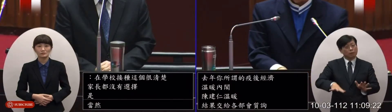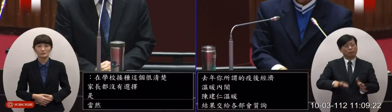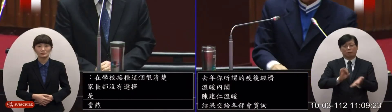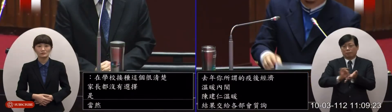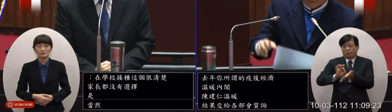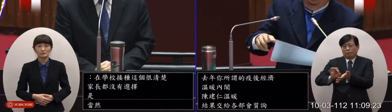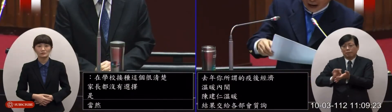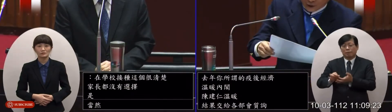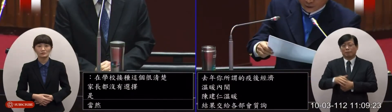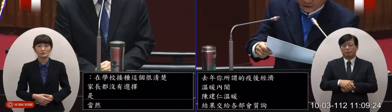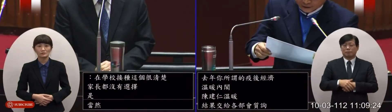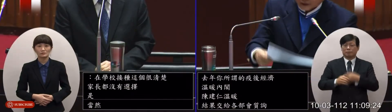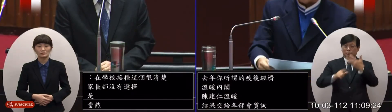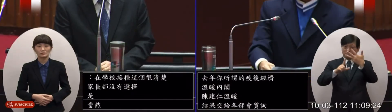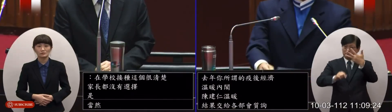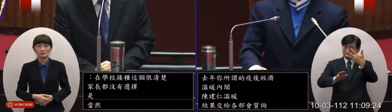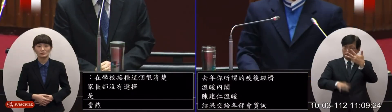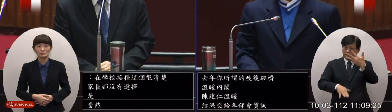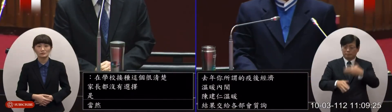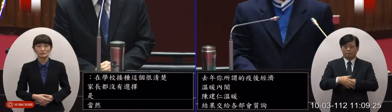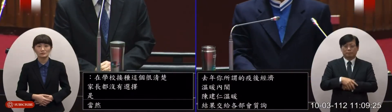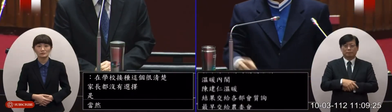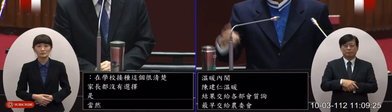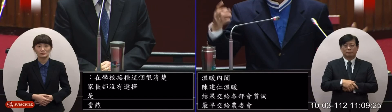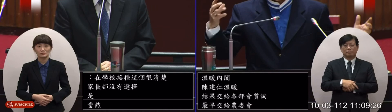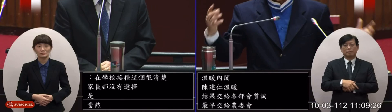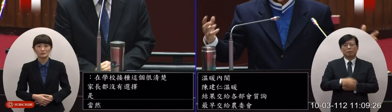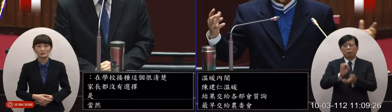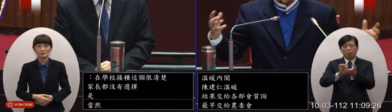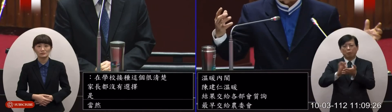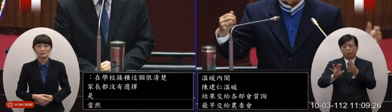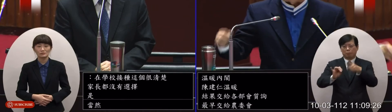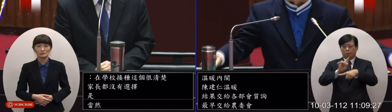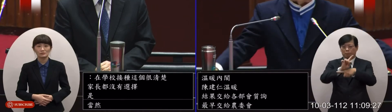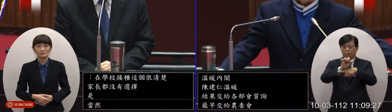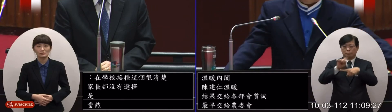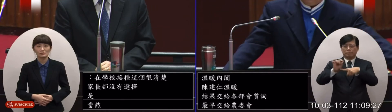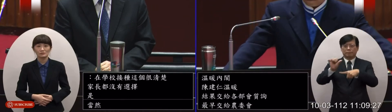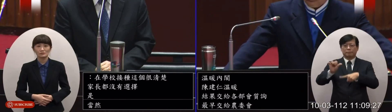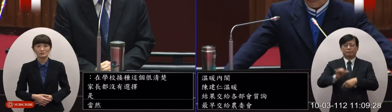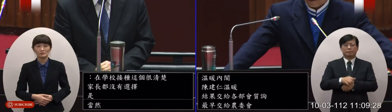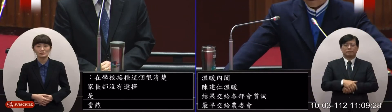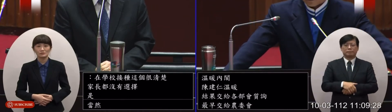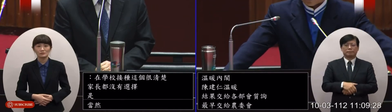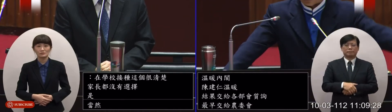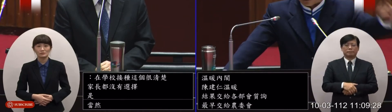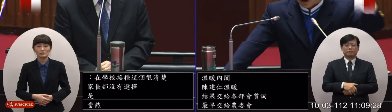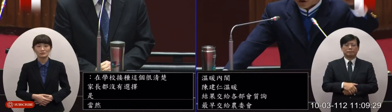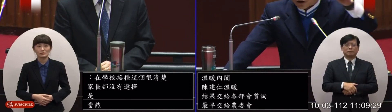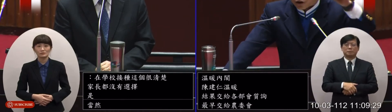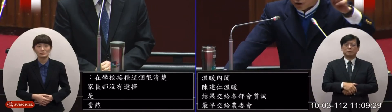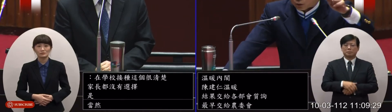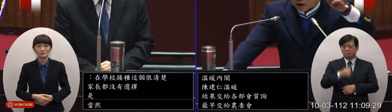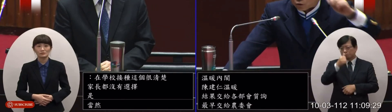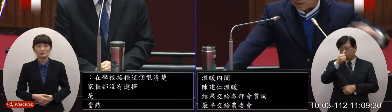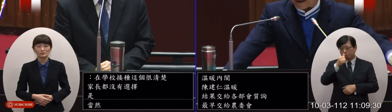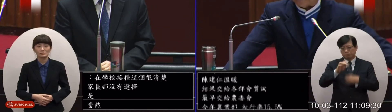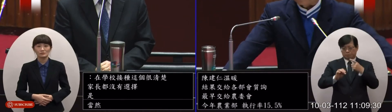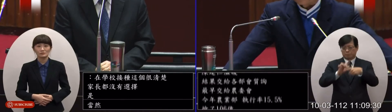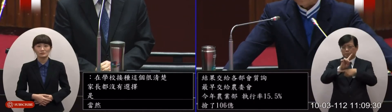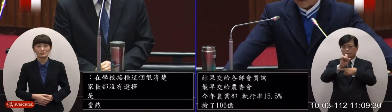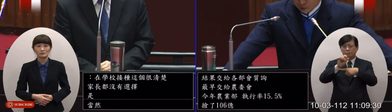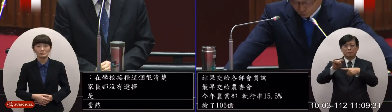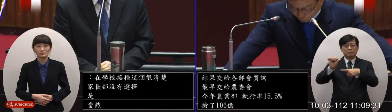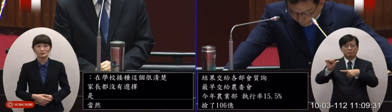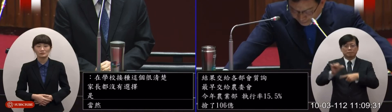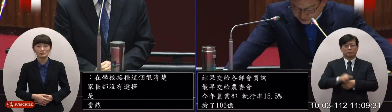為止到八月底他就執行15.5%只有執行15.5%